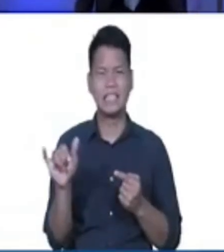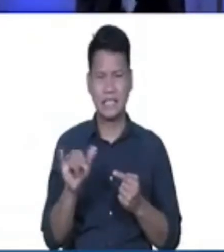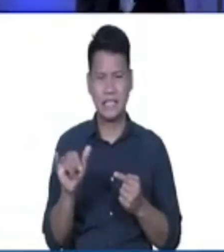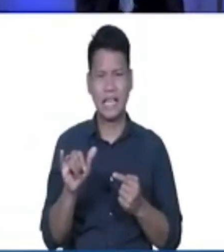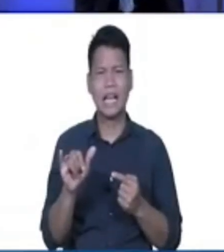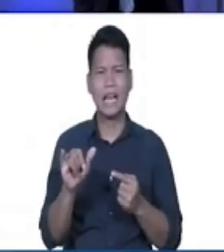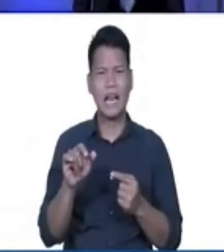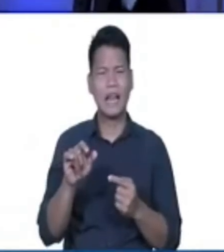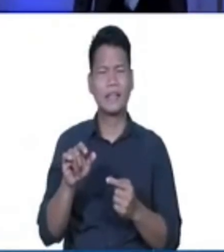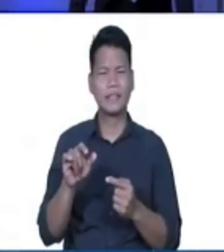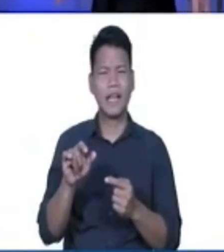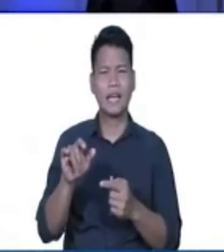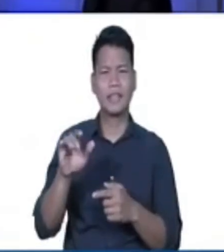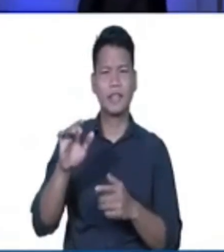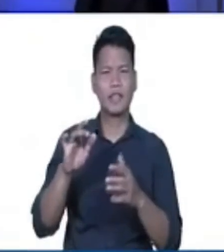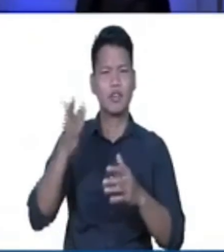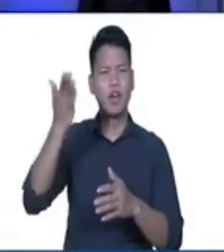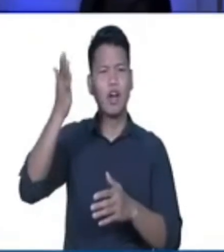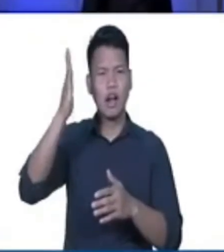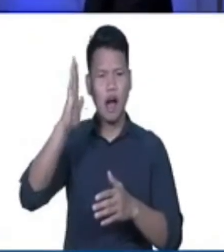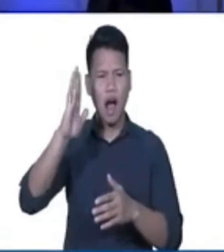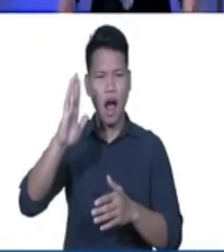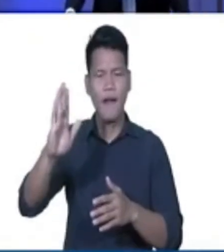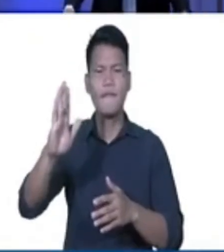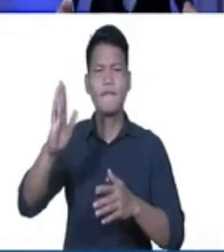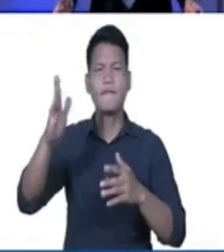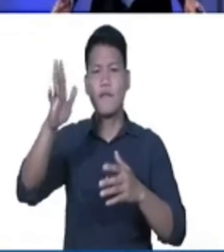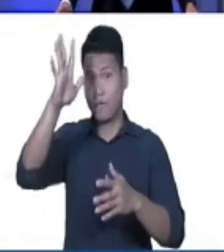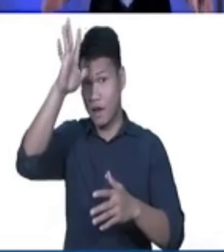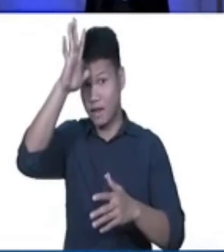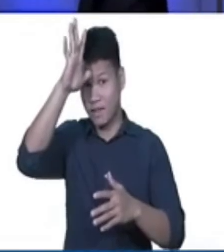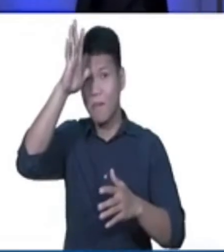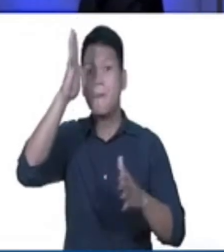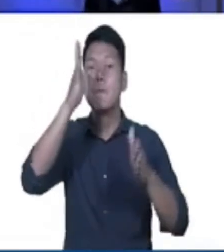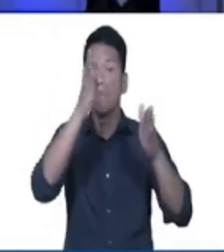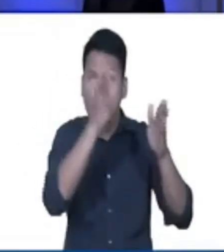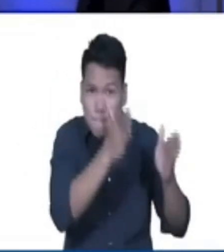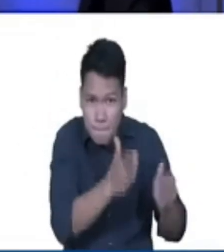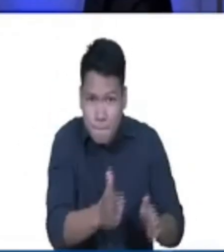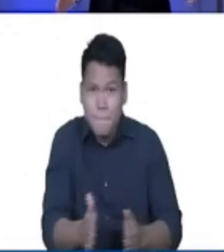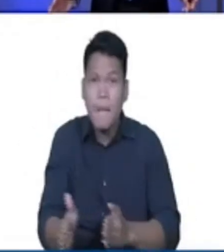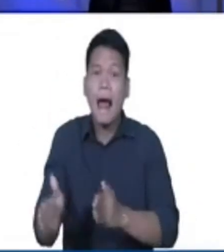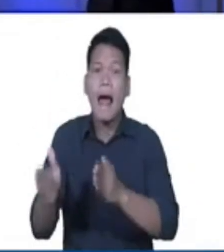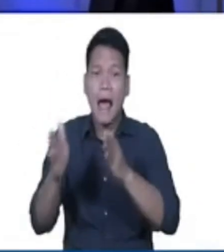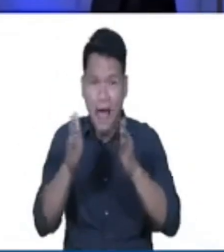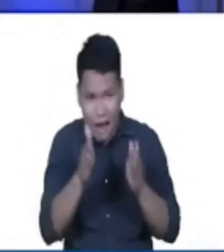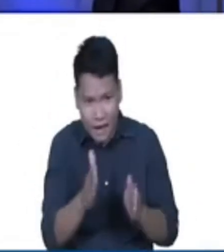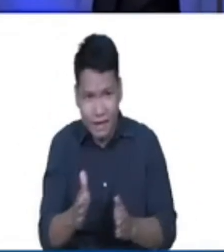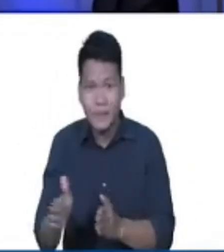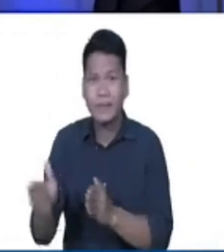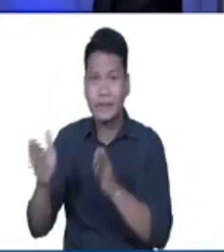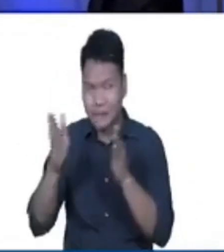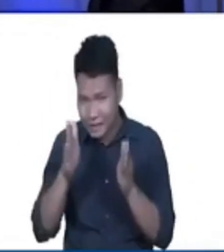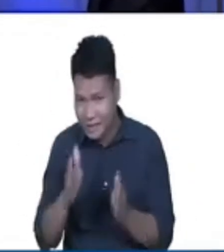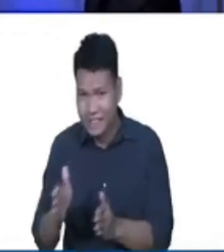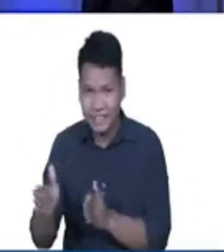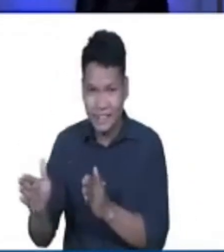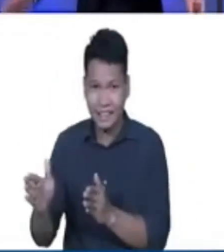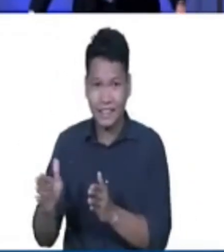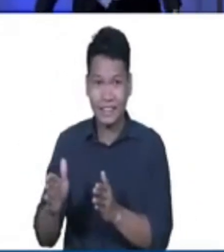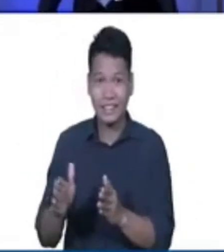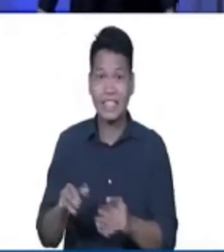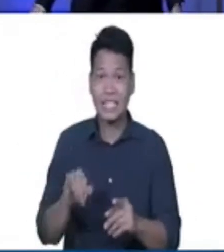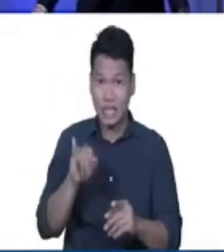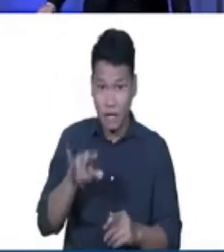hindi po aksidente, plinano po ng Panginoon na kung sakali ang tao ay gagawa ng hindi